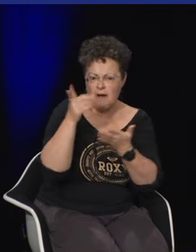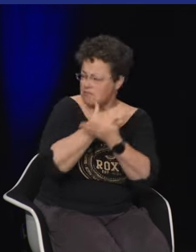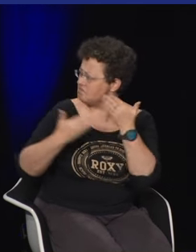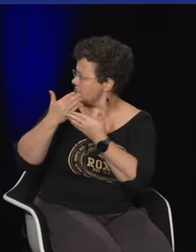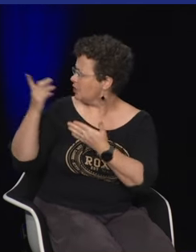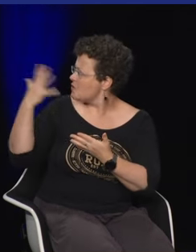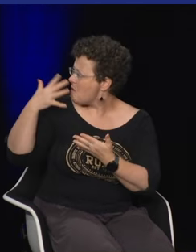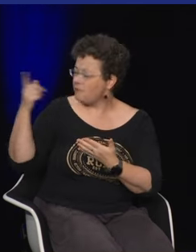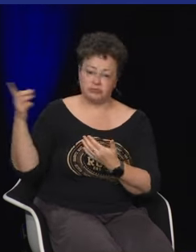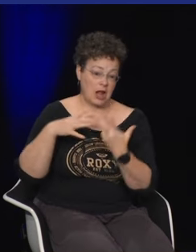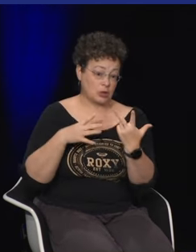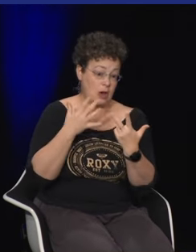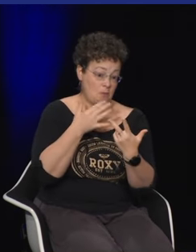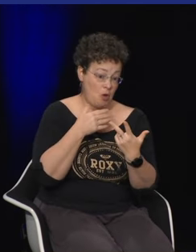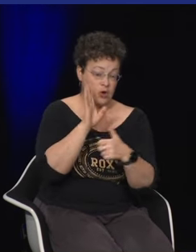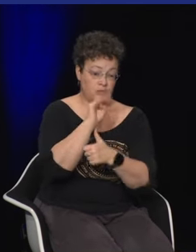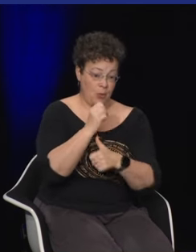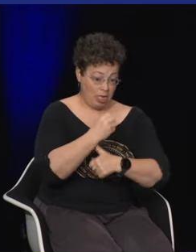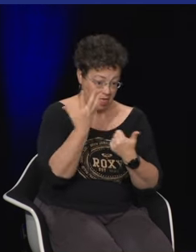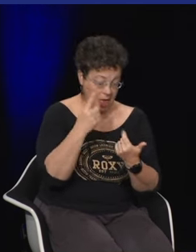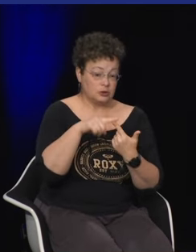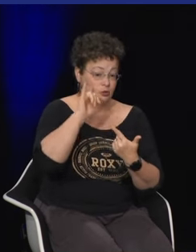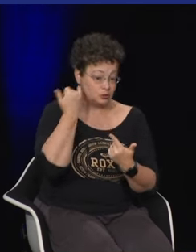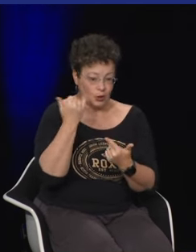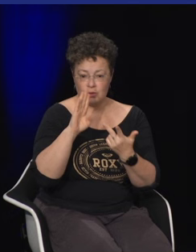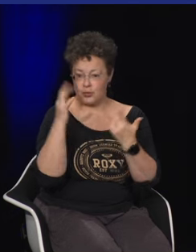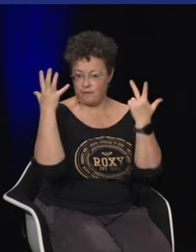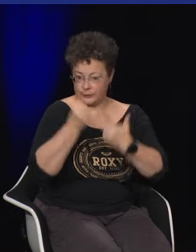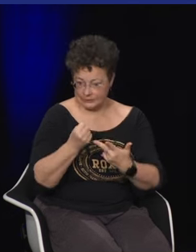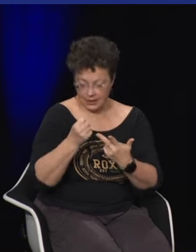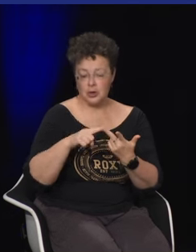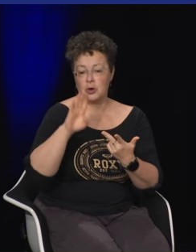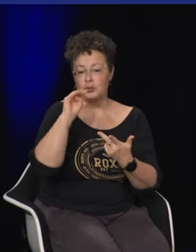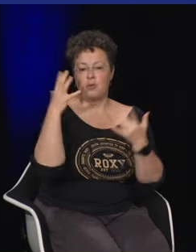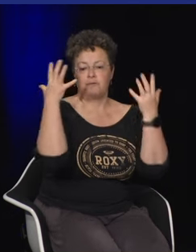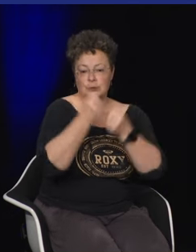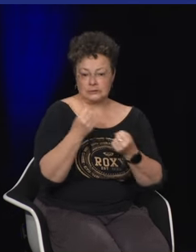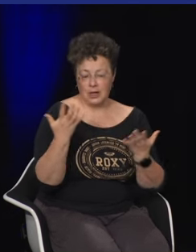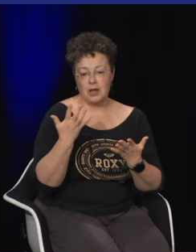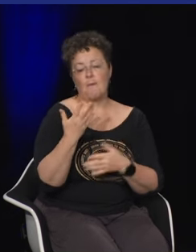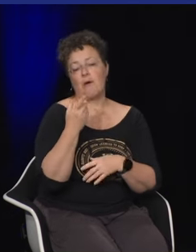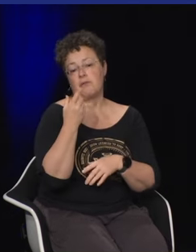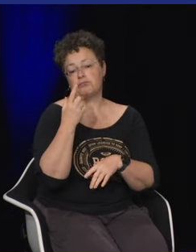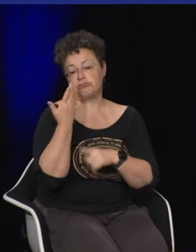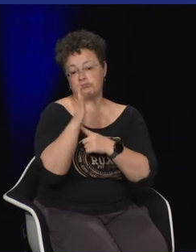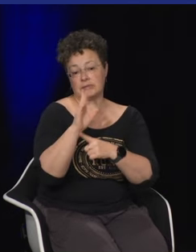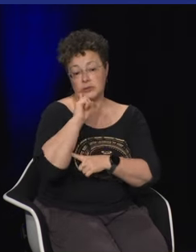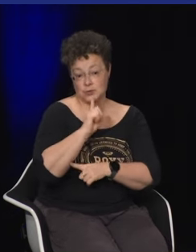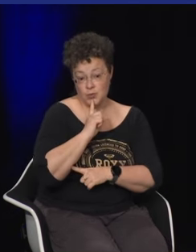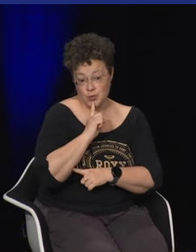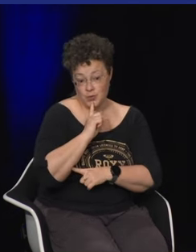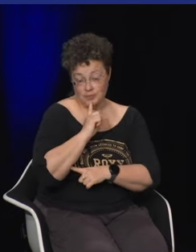alors ce qu'on voit dans ce dans ce drapeau le bleu clair le jaune et aussi du